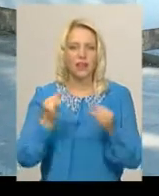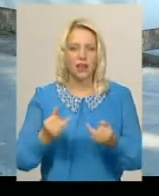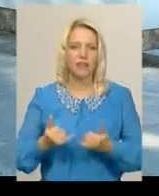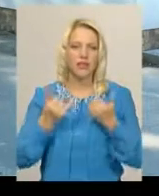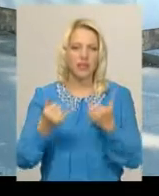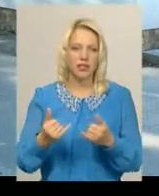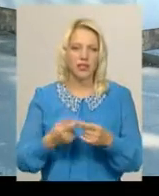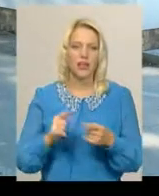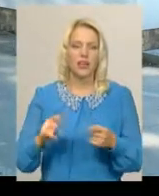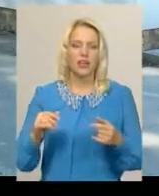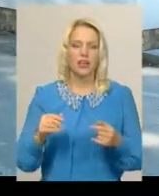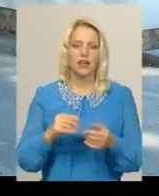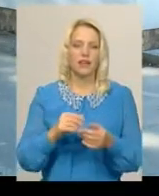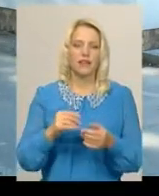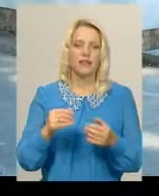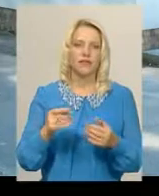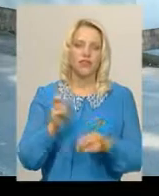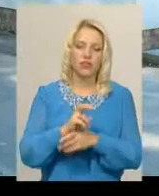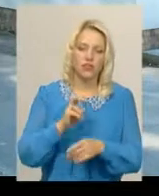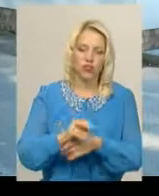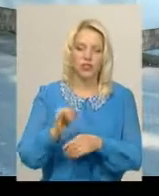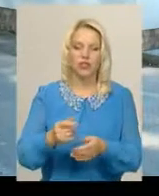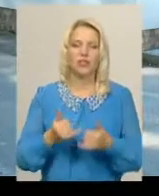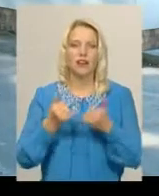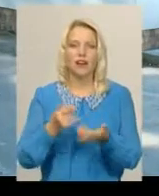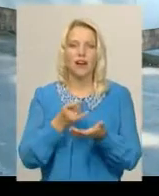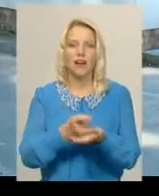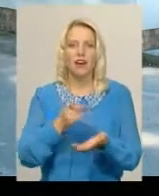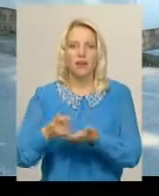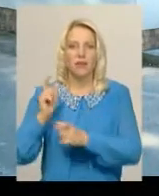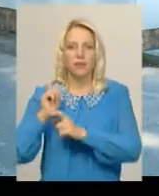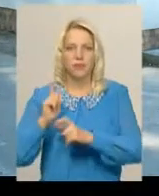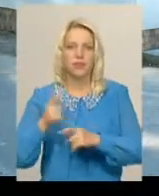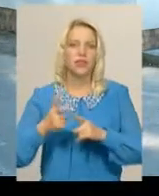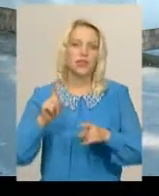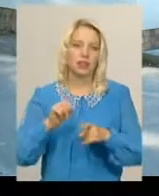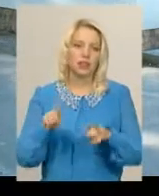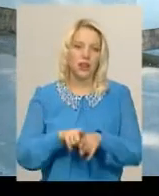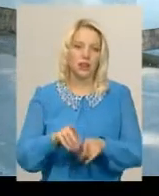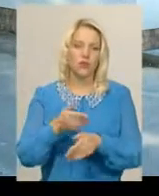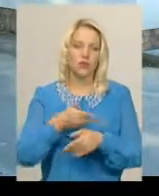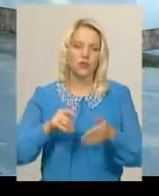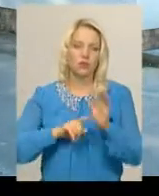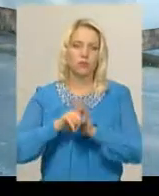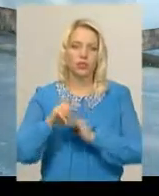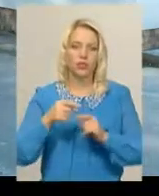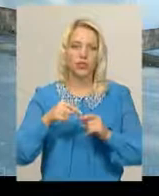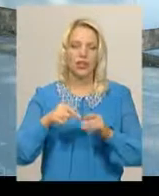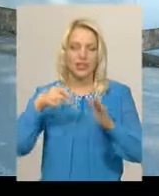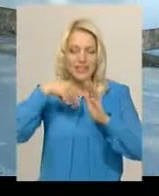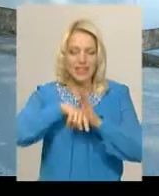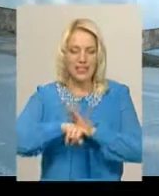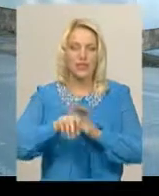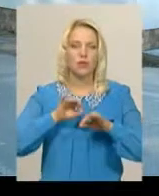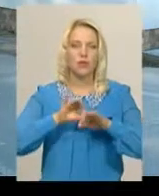для відстою тут далекобійників. От також сьогодні ми розпочали, ми всередині провели